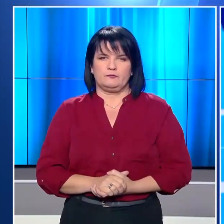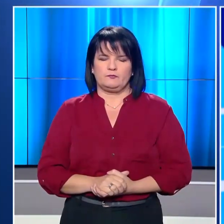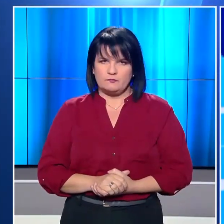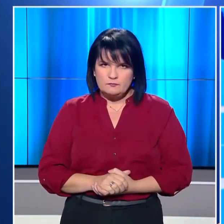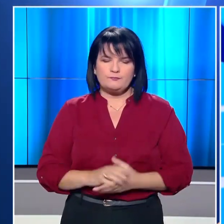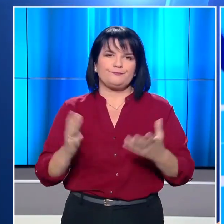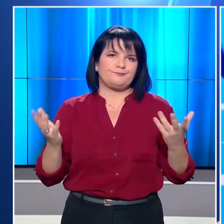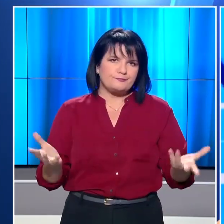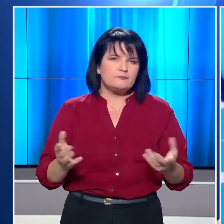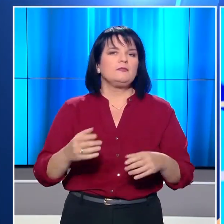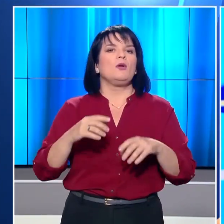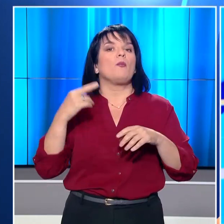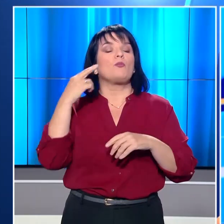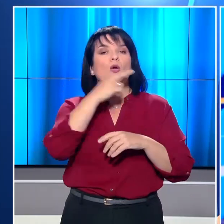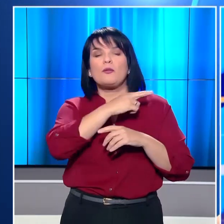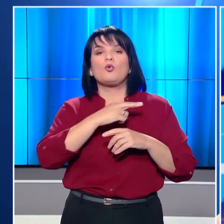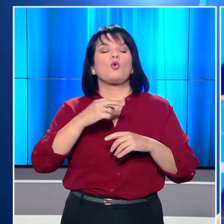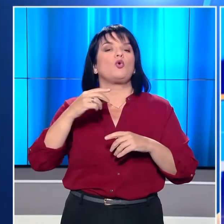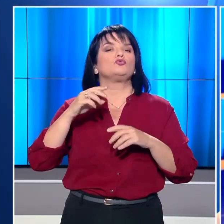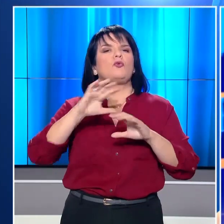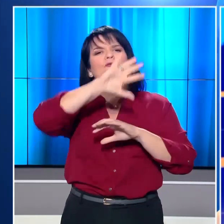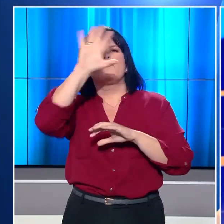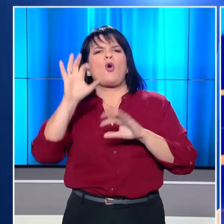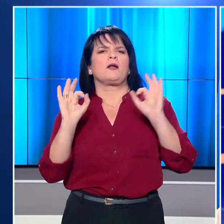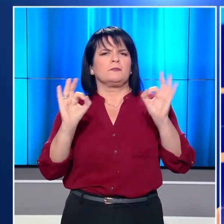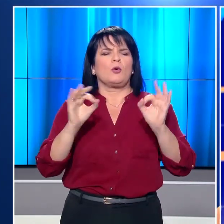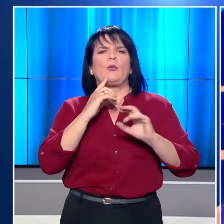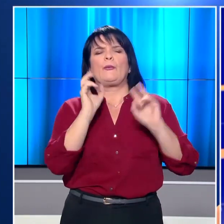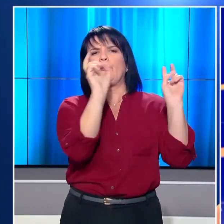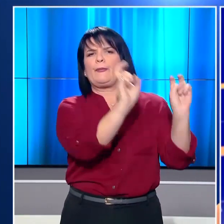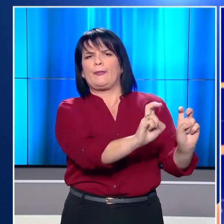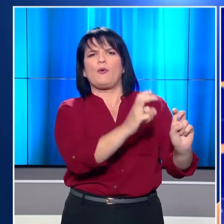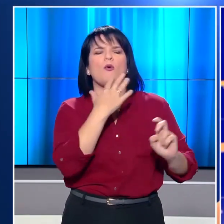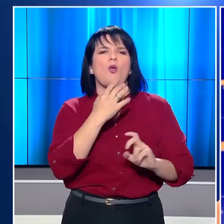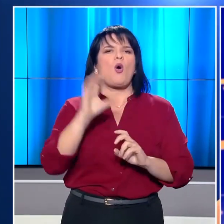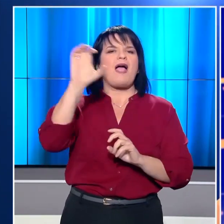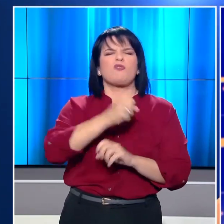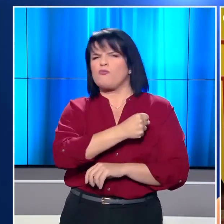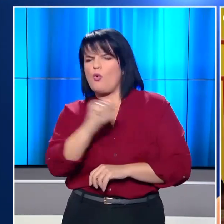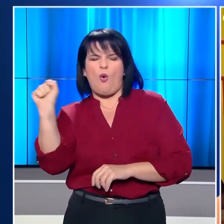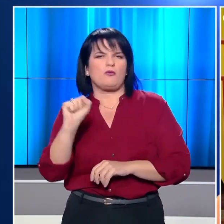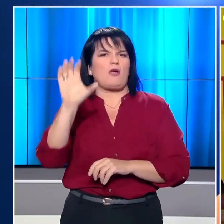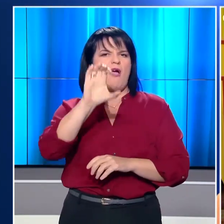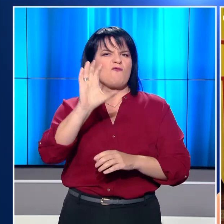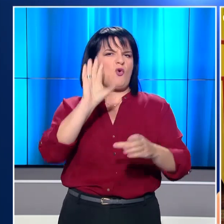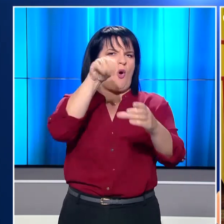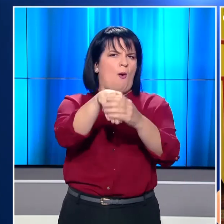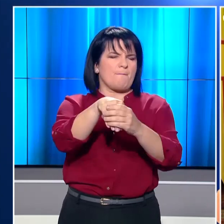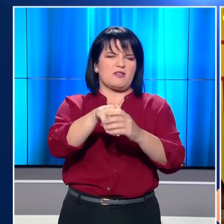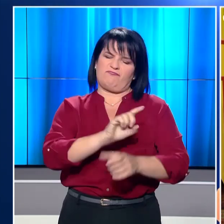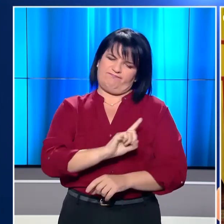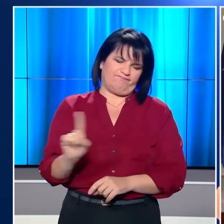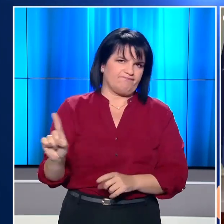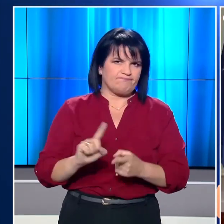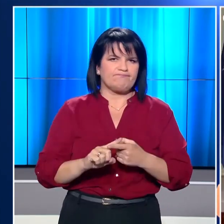Στον αέρα αφήνει ο Ζόραν Ζάεφ την εφαρμογή μέρους της συμφωνίας των Πρεσπών μετά από το όχι των Ευρωπαίων στην ενταξιακή πορεία της Βόρειας Μακεδονίας.